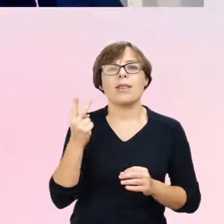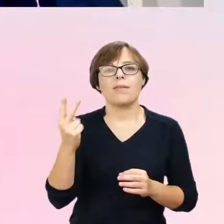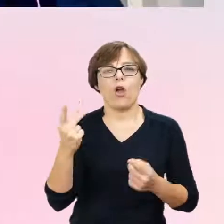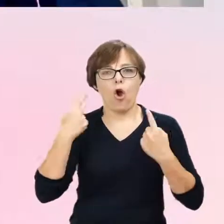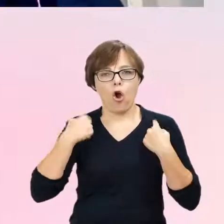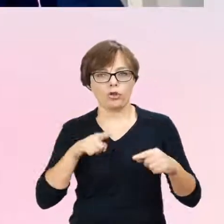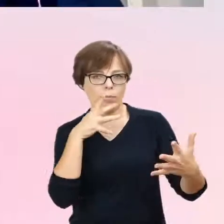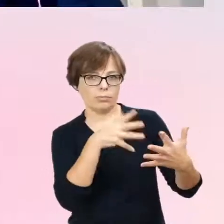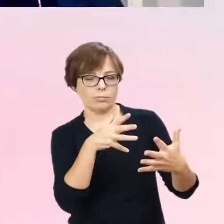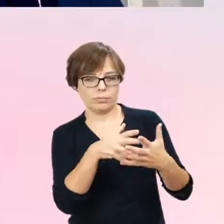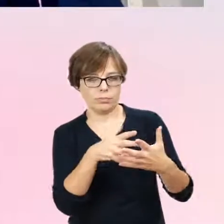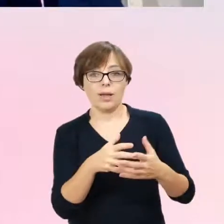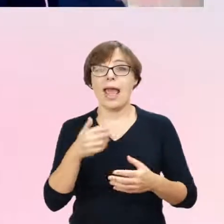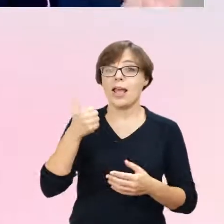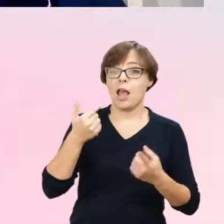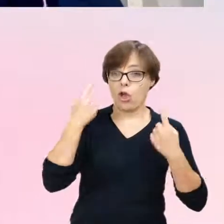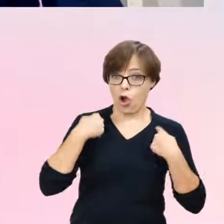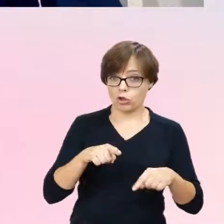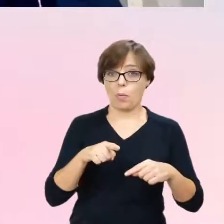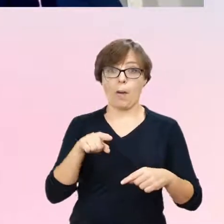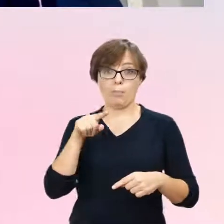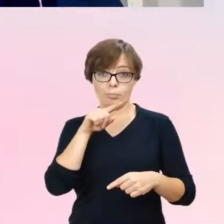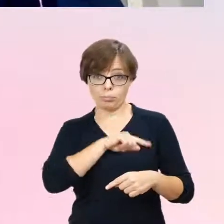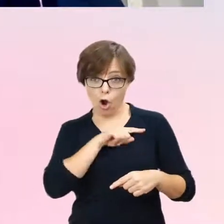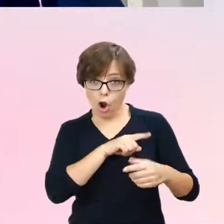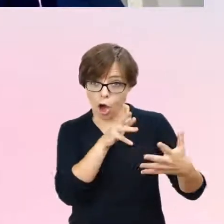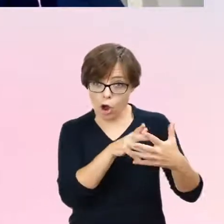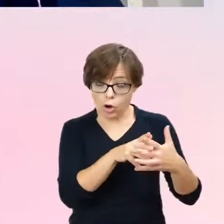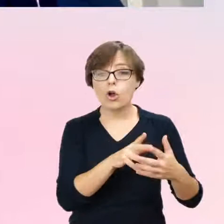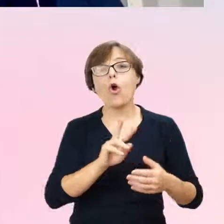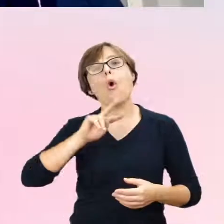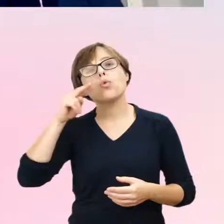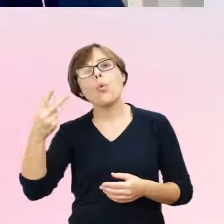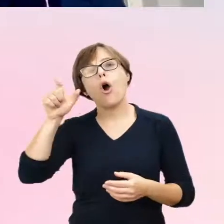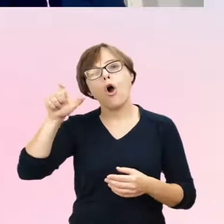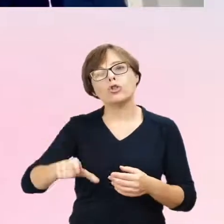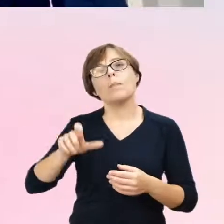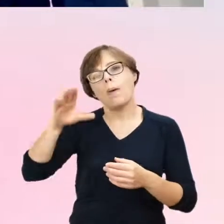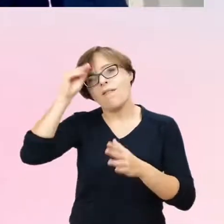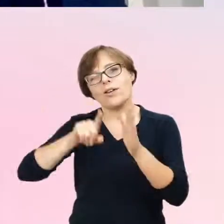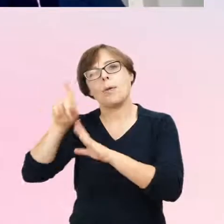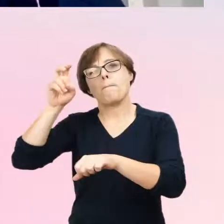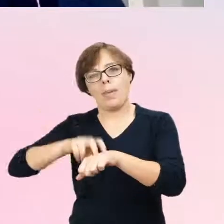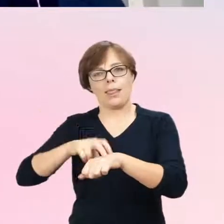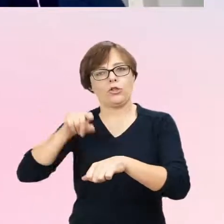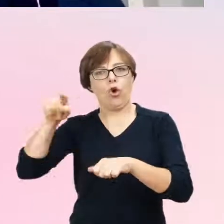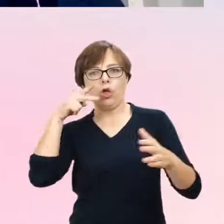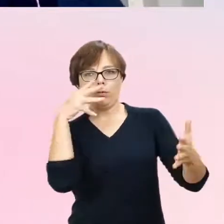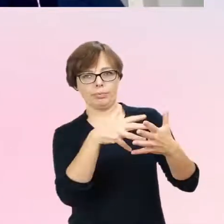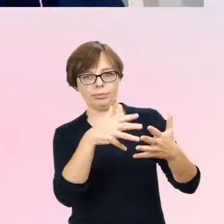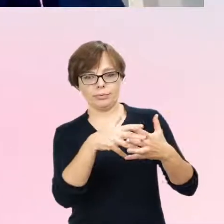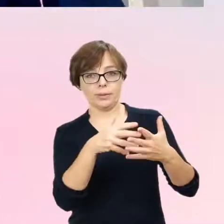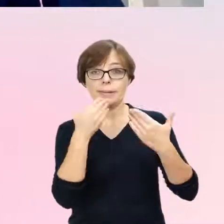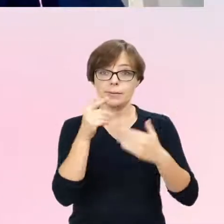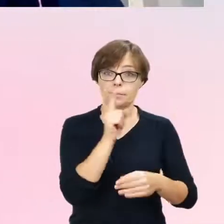czego jedna jest kształceniem medycznym, a druga jest psychologiem. I wtedy to uzupełnia